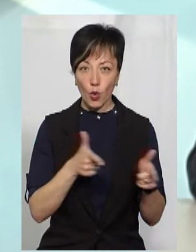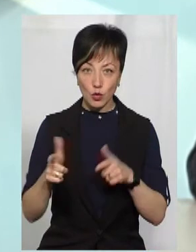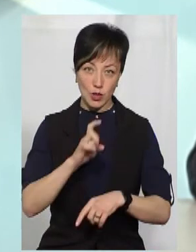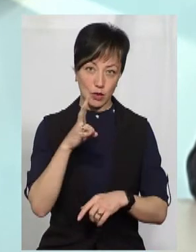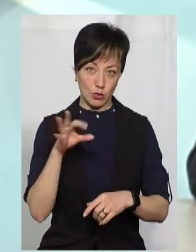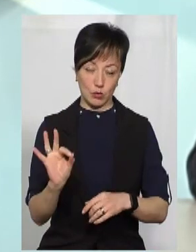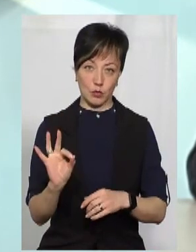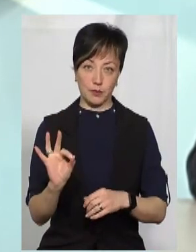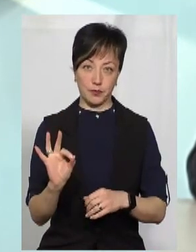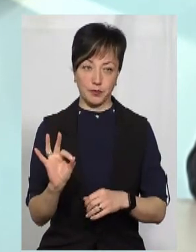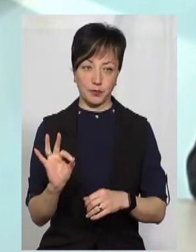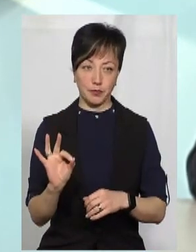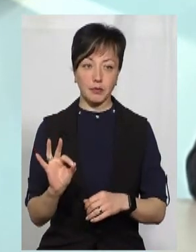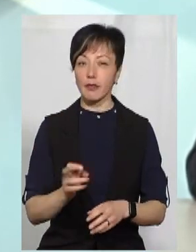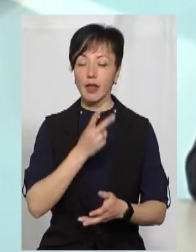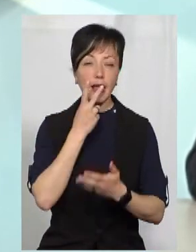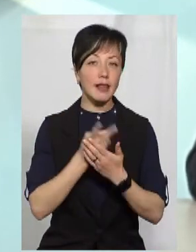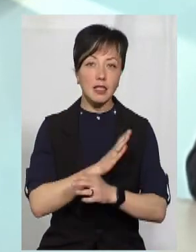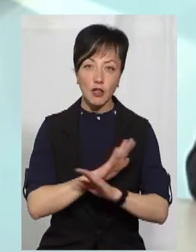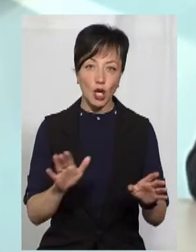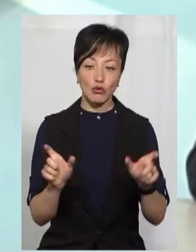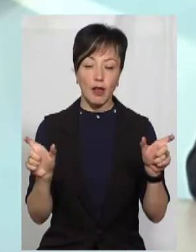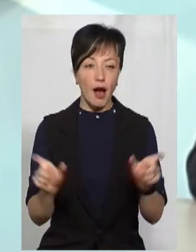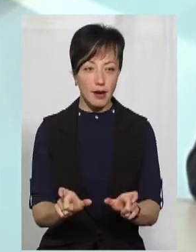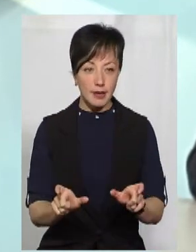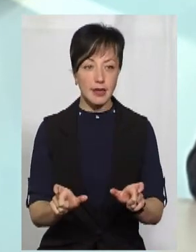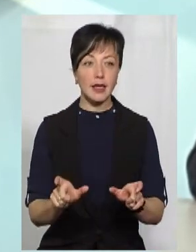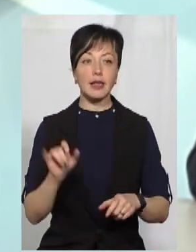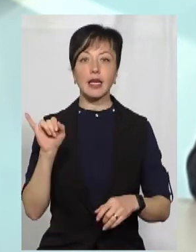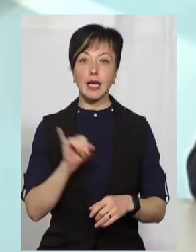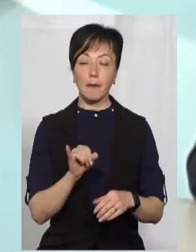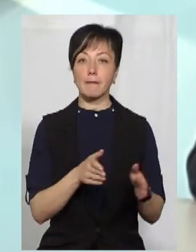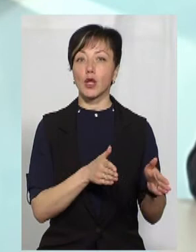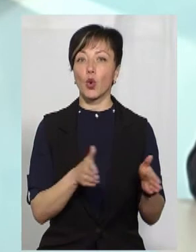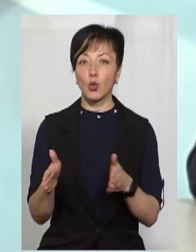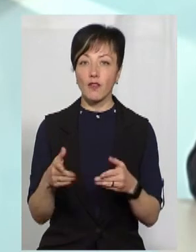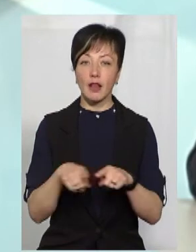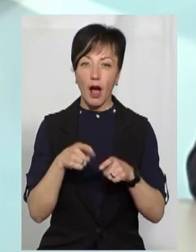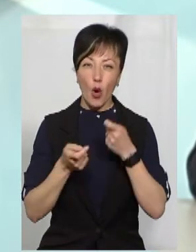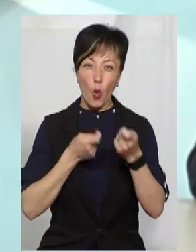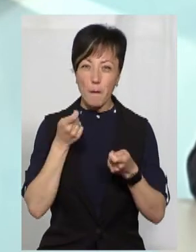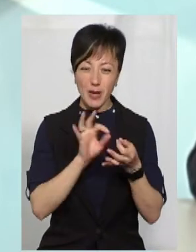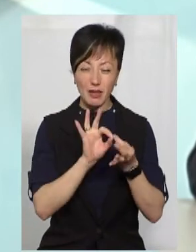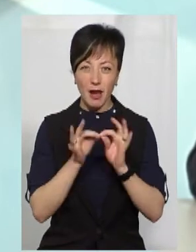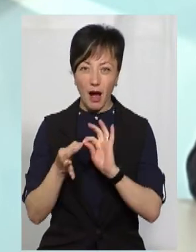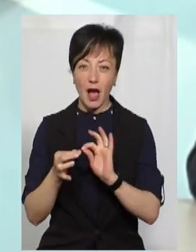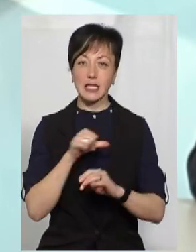зовнішнього незалежного оцінювання, не зважаючи на карантин. І, власне, підготовка – це така кропітка,